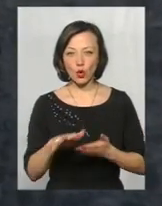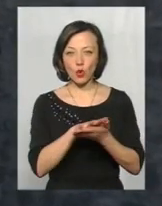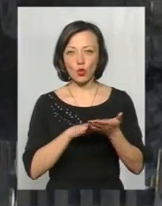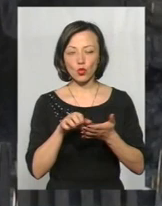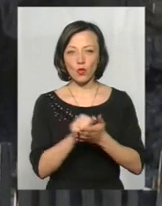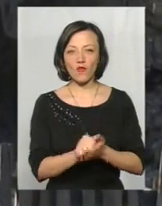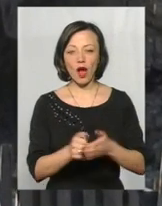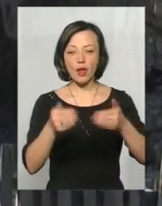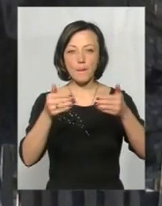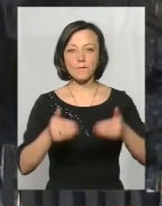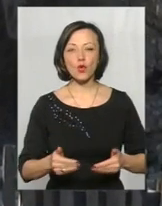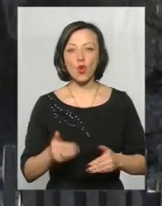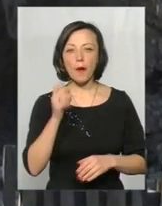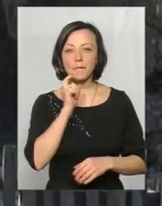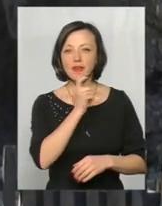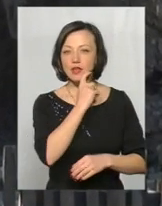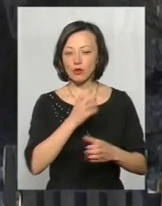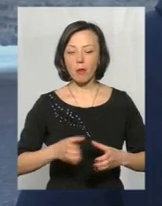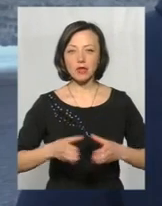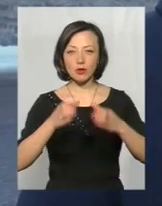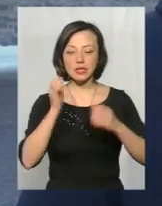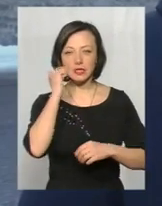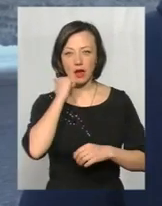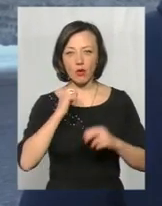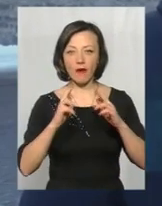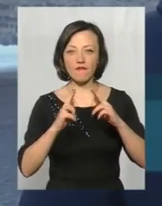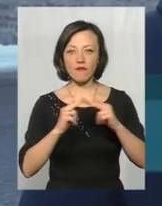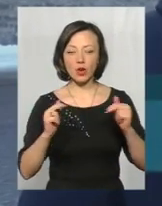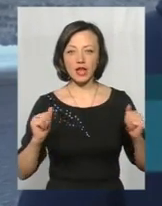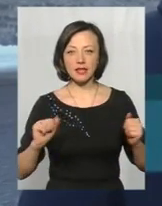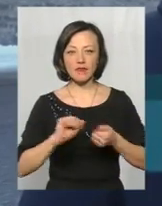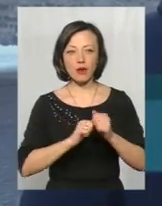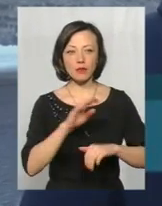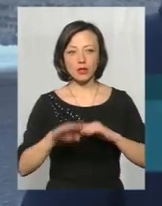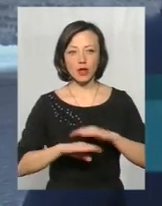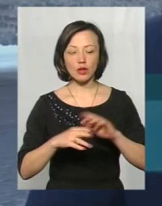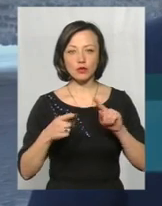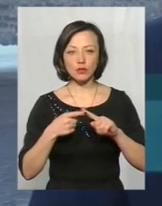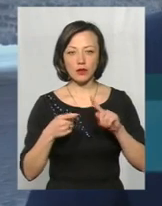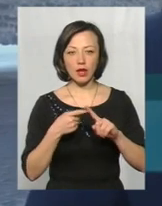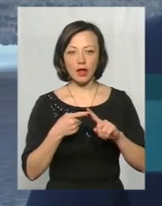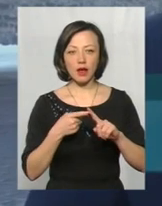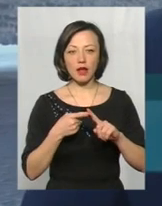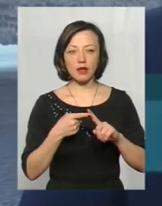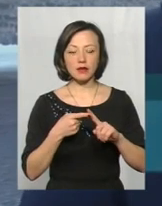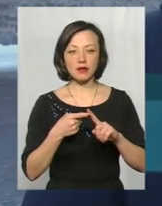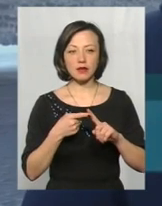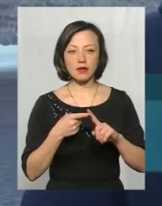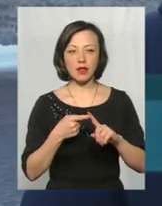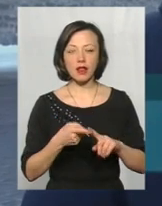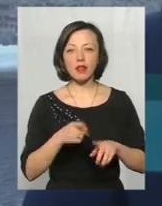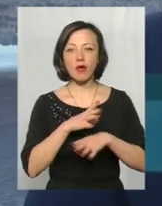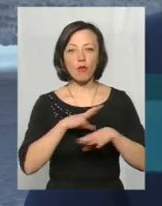північного бастіону старої фортеці у Кам'янці-Подільському. Перше – це відсутність комплексного підходу до робіт, в тому числі